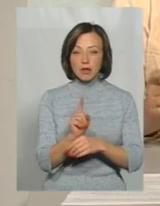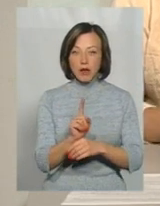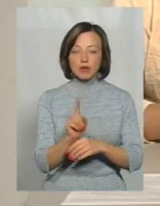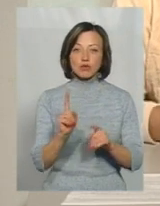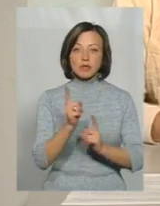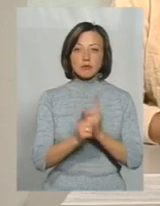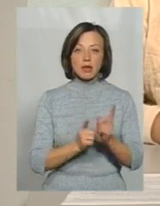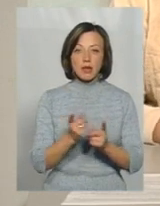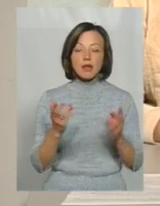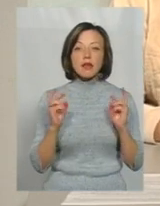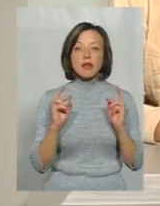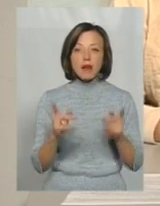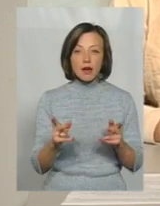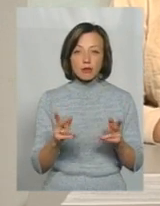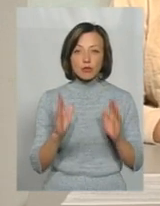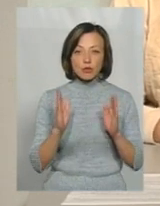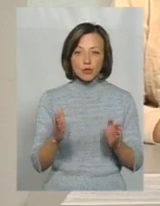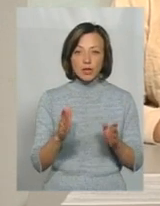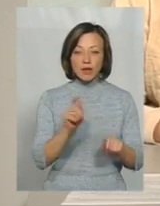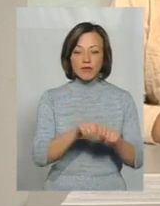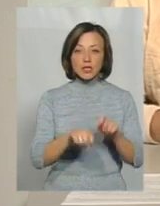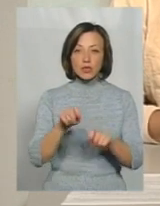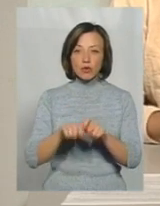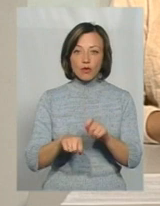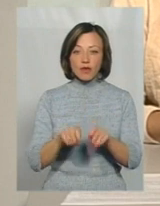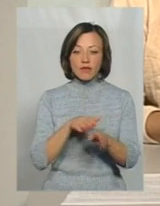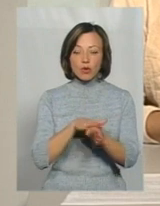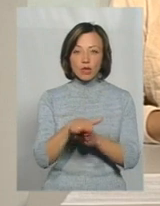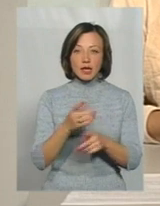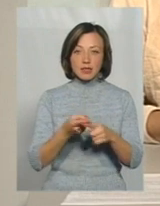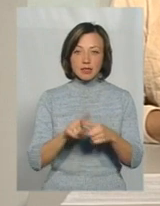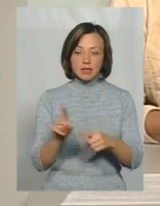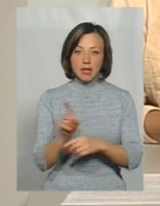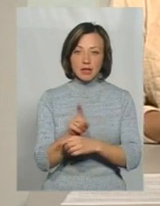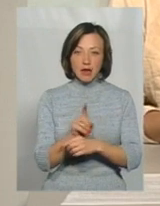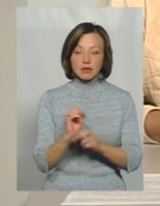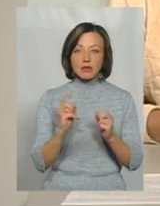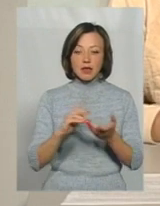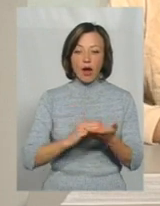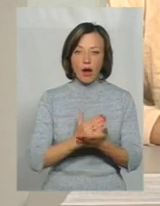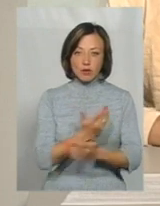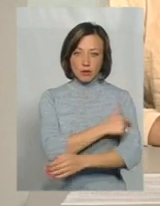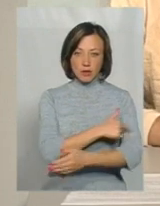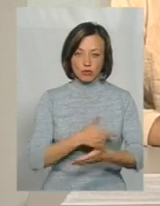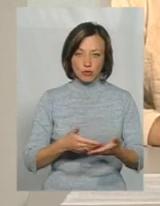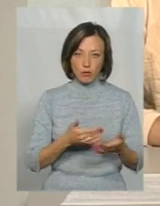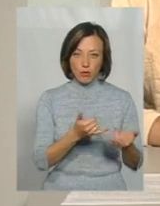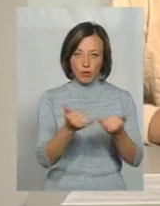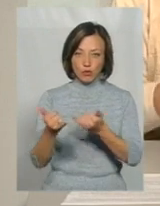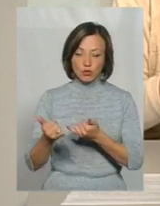про те, що змінилось. А яким чином все ж таки буде відслідковуватись дотримання оцих стандартів і якості медичних послуг?